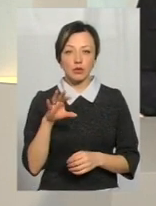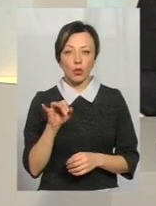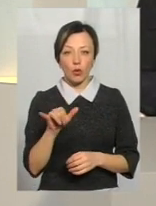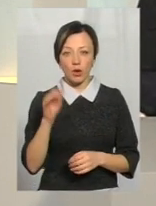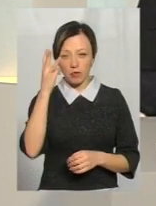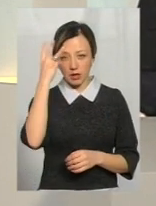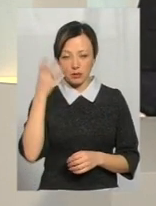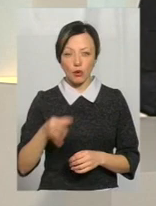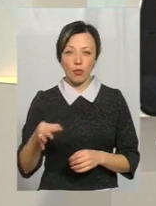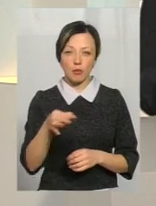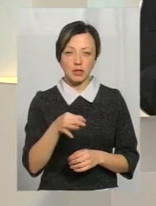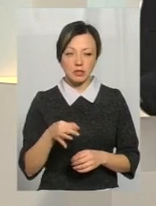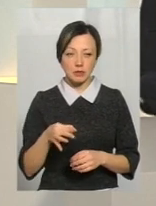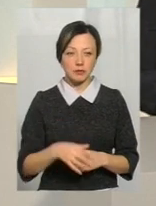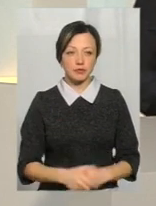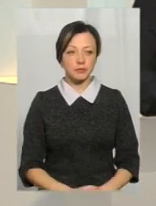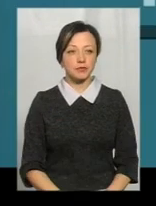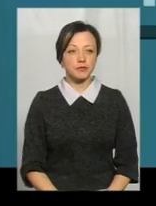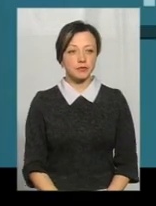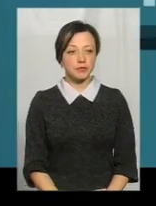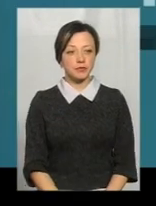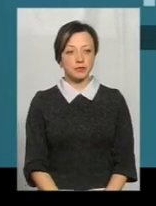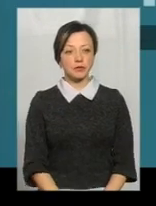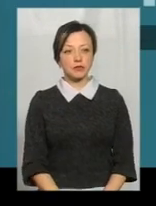Хмельницькій області. Прошу, відео.